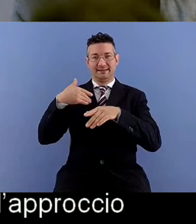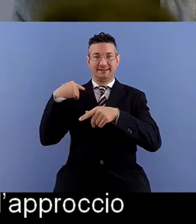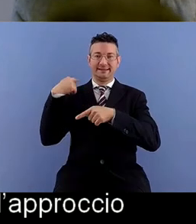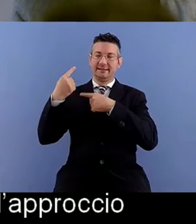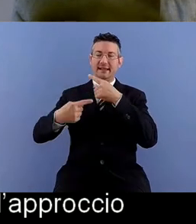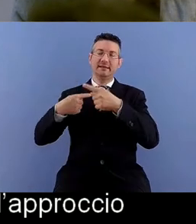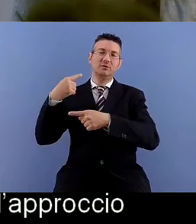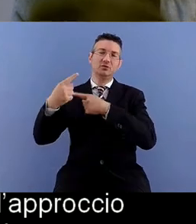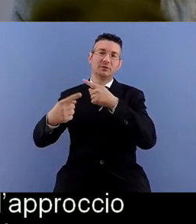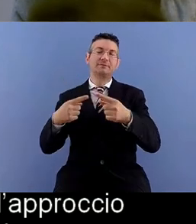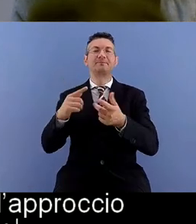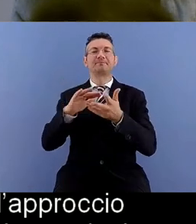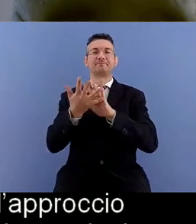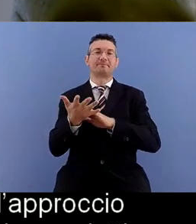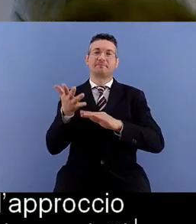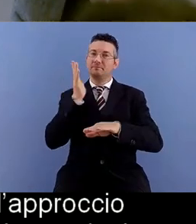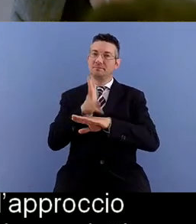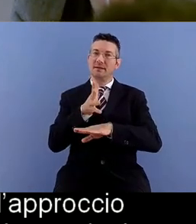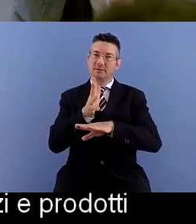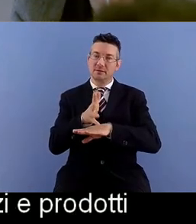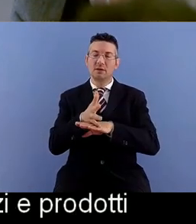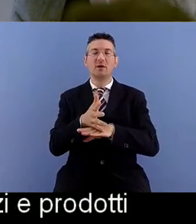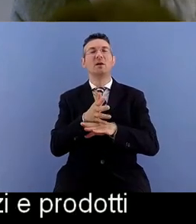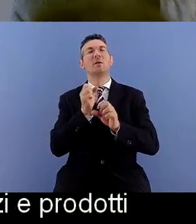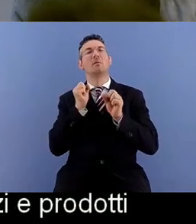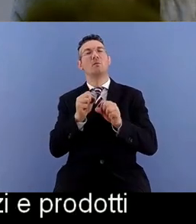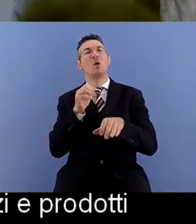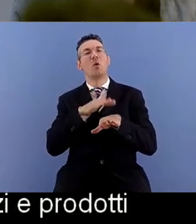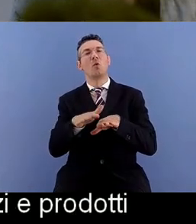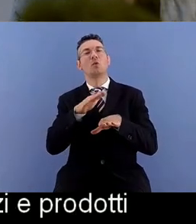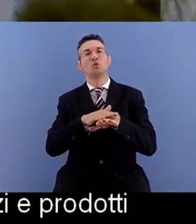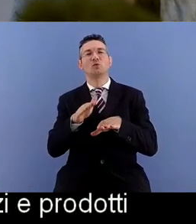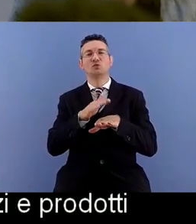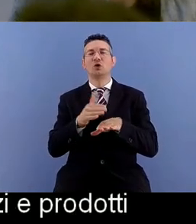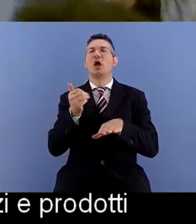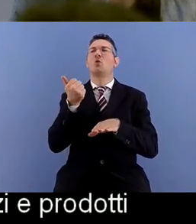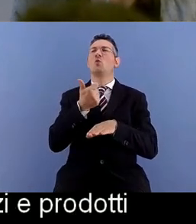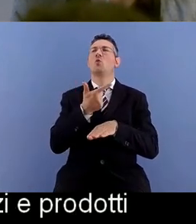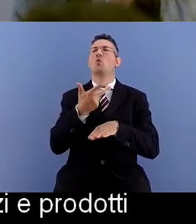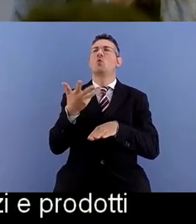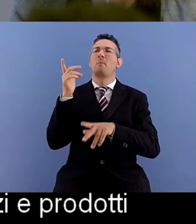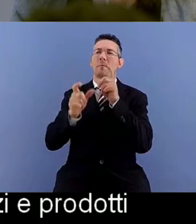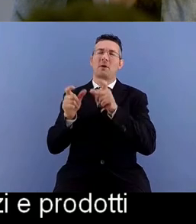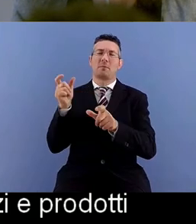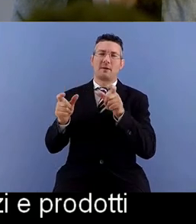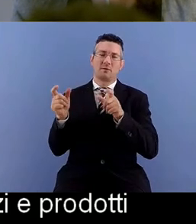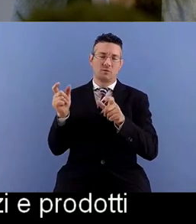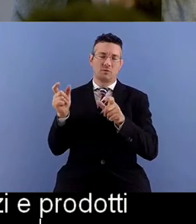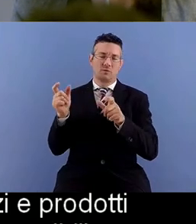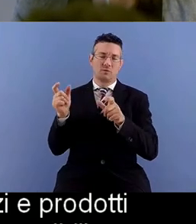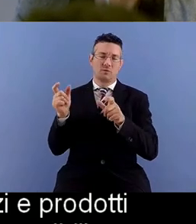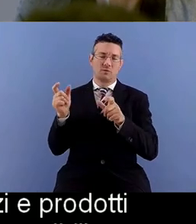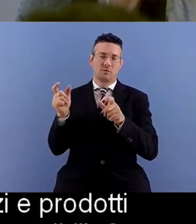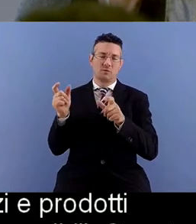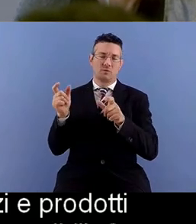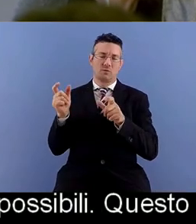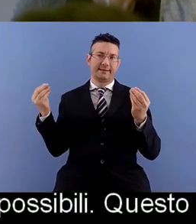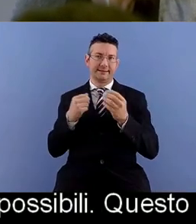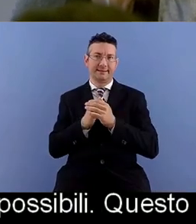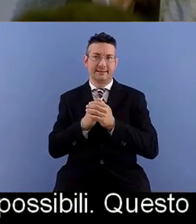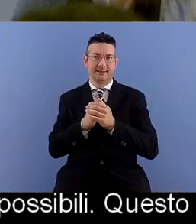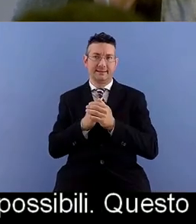e utilizzabili da quante più persone ragionevolmente possibili e questo senza la necessità